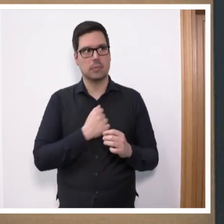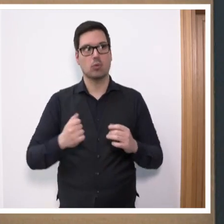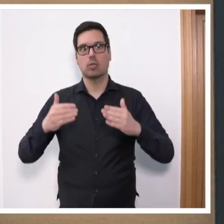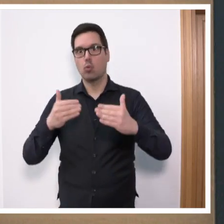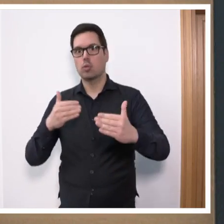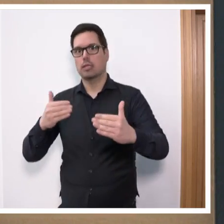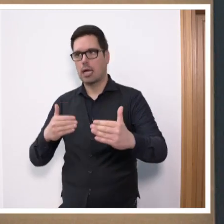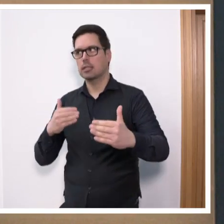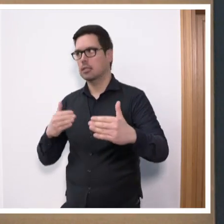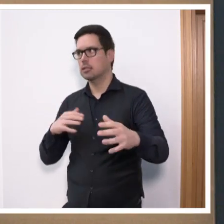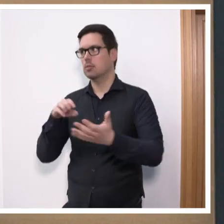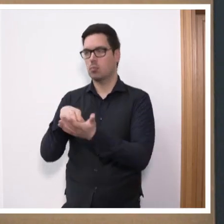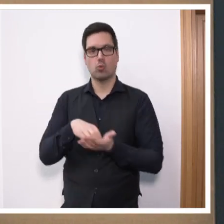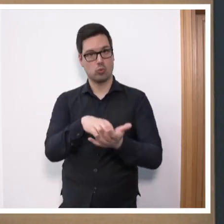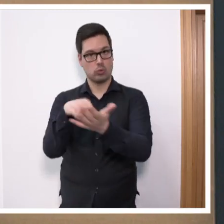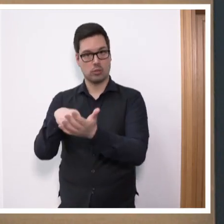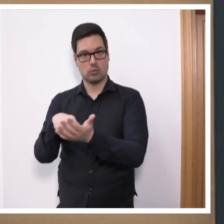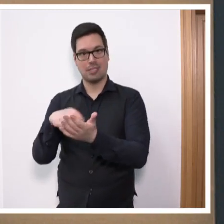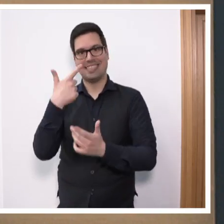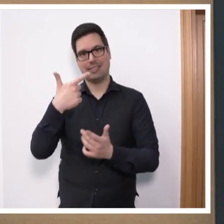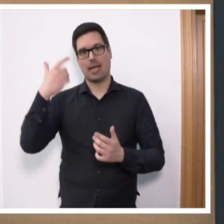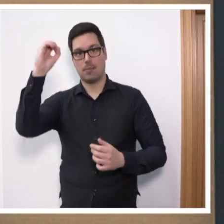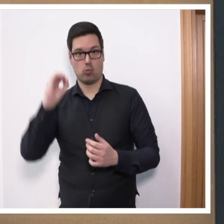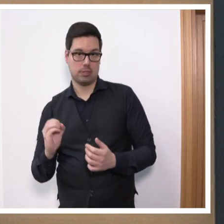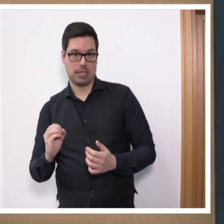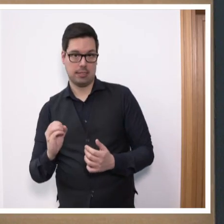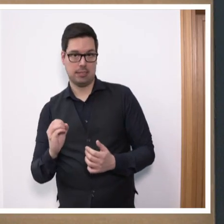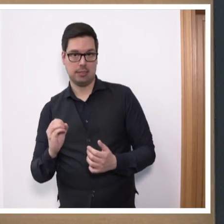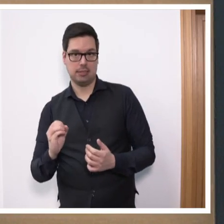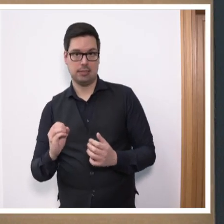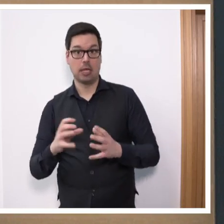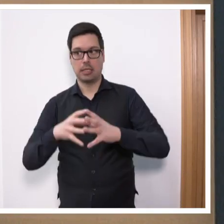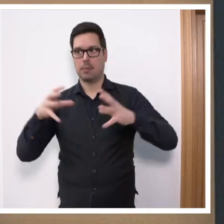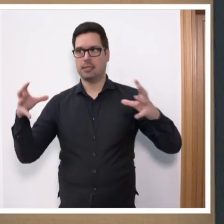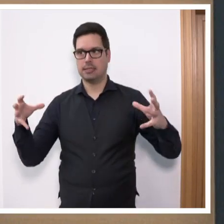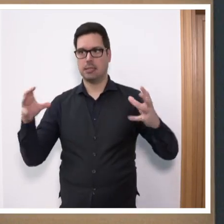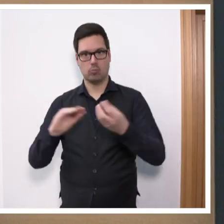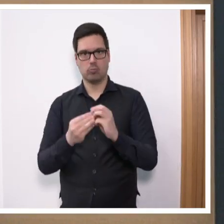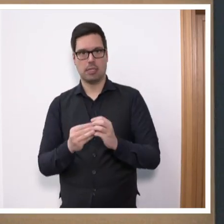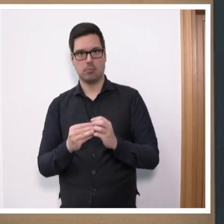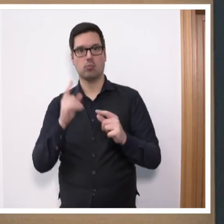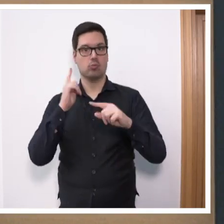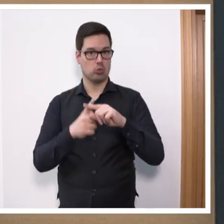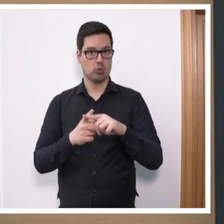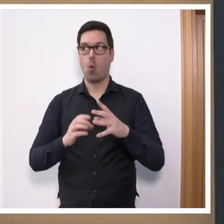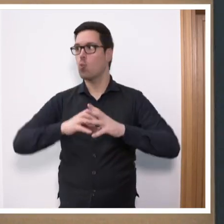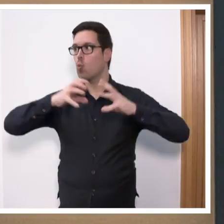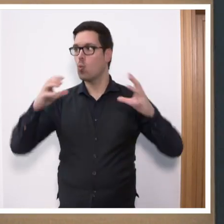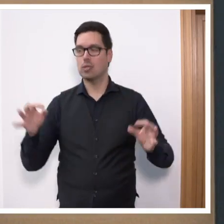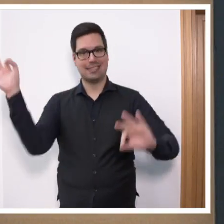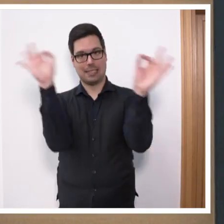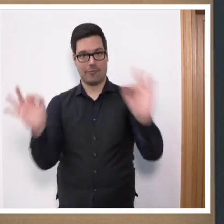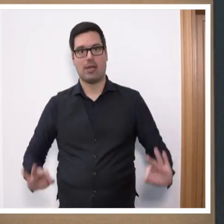Produktion im vergangenen Jahr beträgt zwei Prozent. Es gibt erhebliche Überkapazitäten und er spricht von einer großen Gefahr, darüber